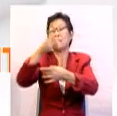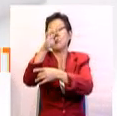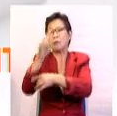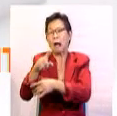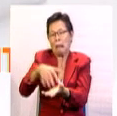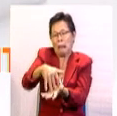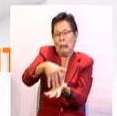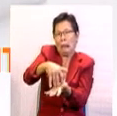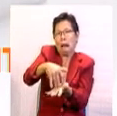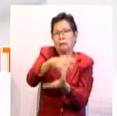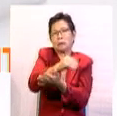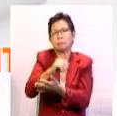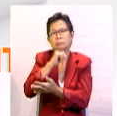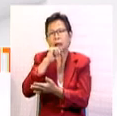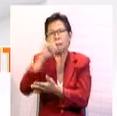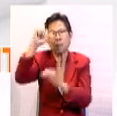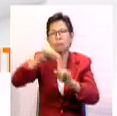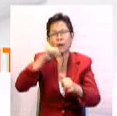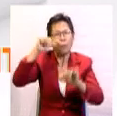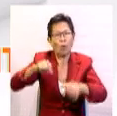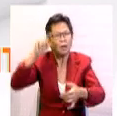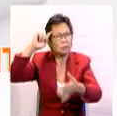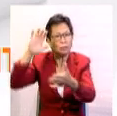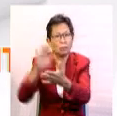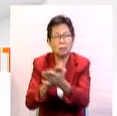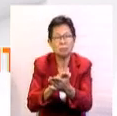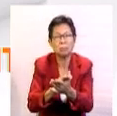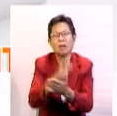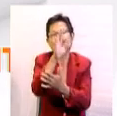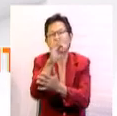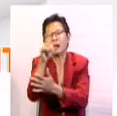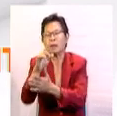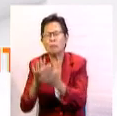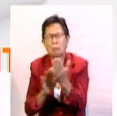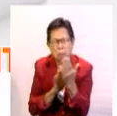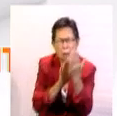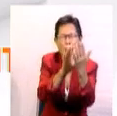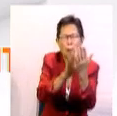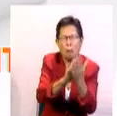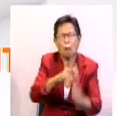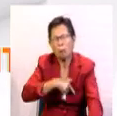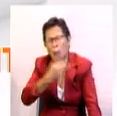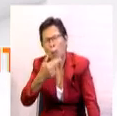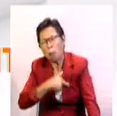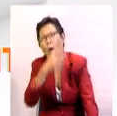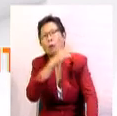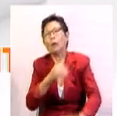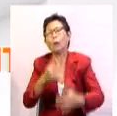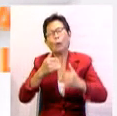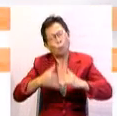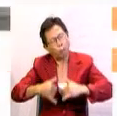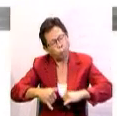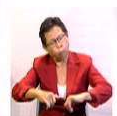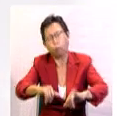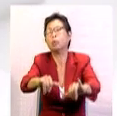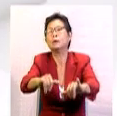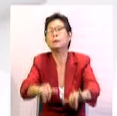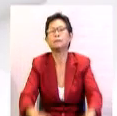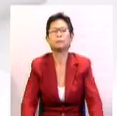di samping kurangnya akauntabiliti mengakibatkan Felda mengalami kerugian tinggi secara berterusan.